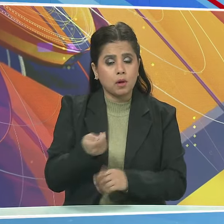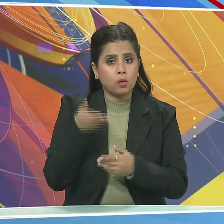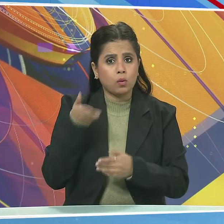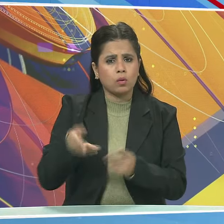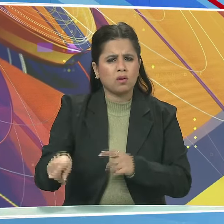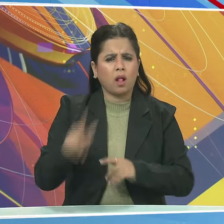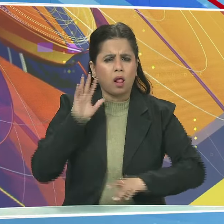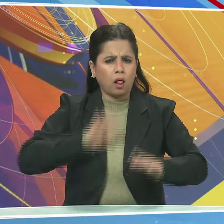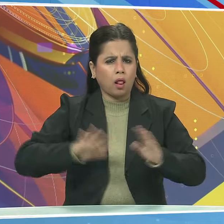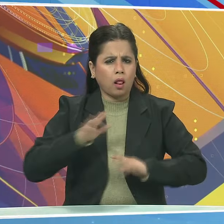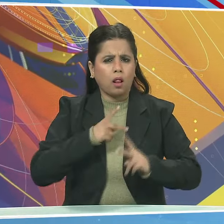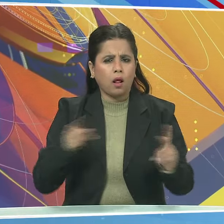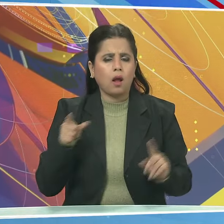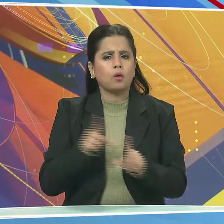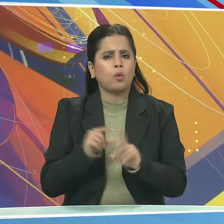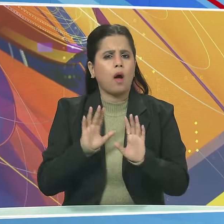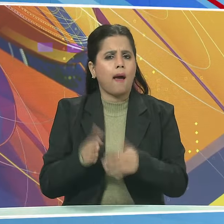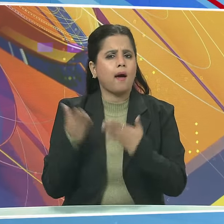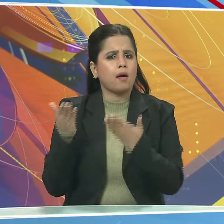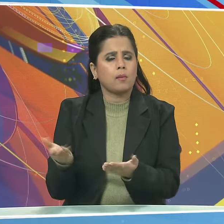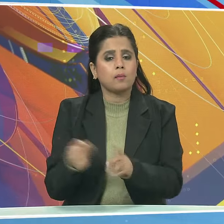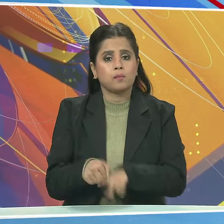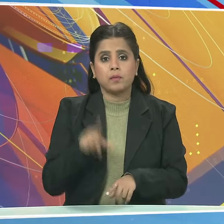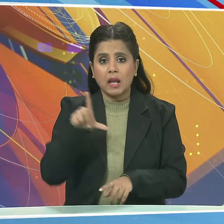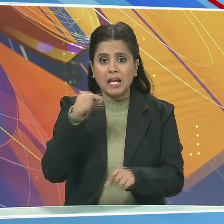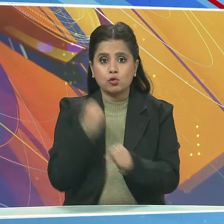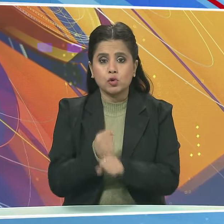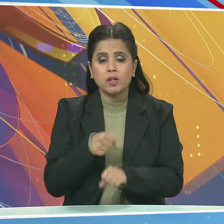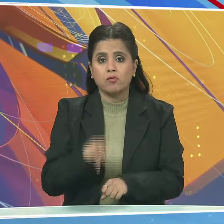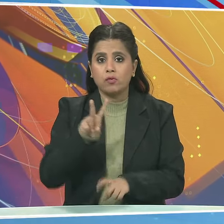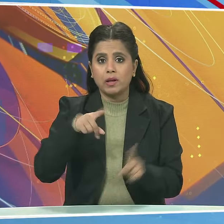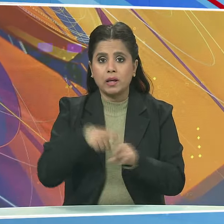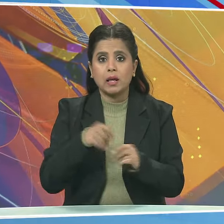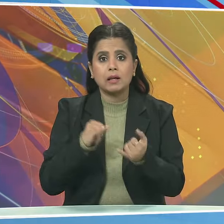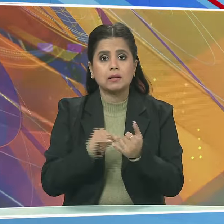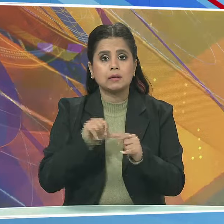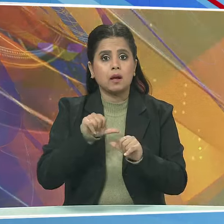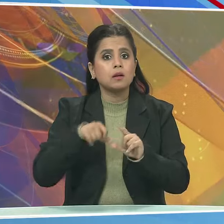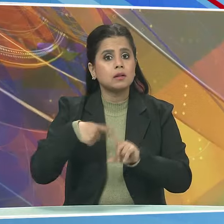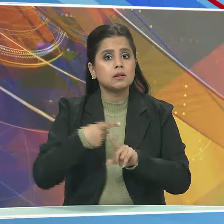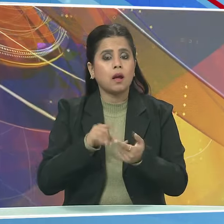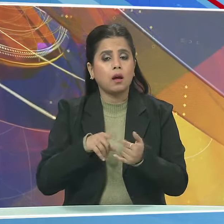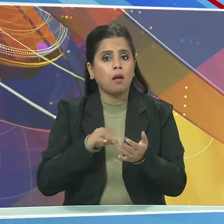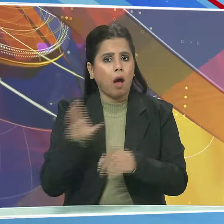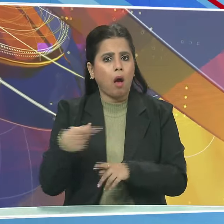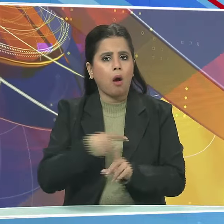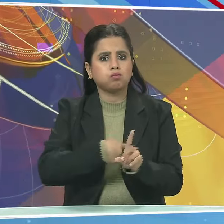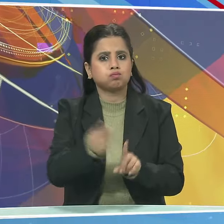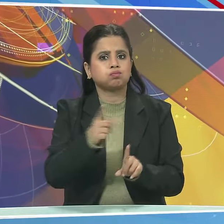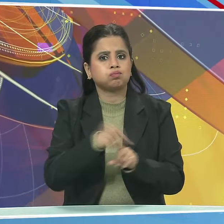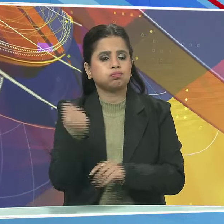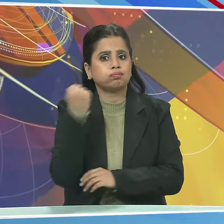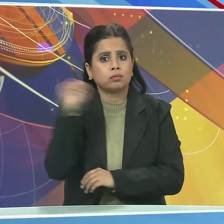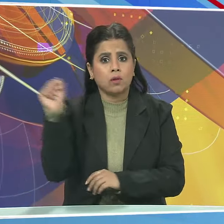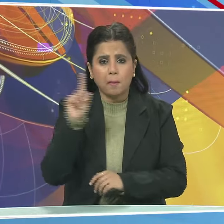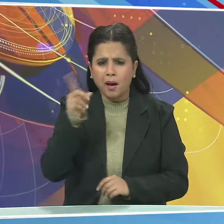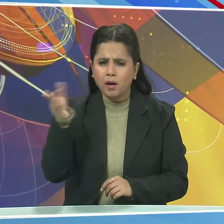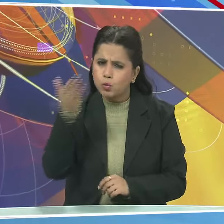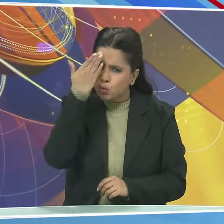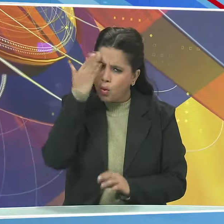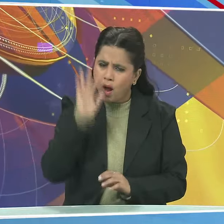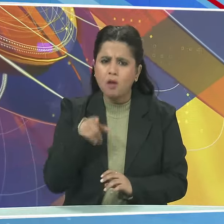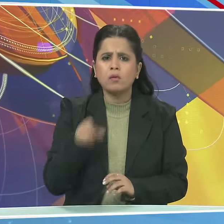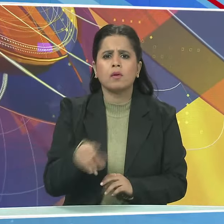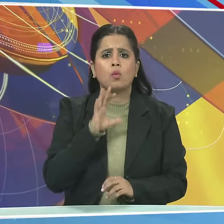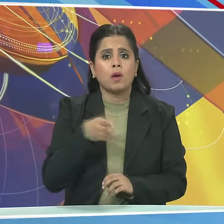नाट का सहारा ले रही है और LGV के सक्सेना के खिलाफ विरोध कर रही है जबकि उन्हें पता है कि